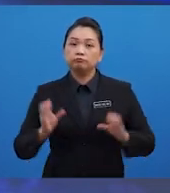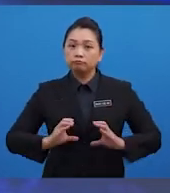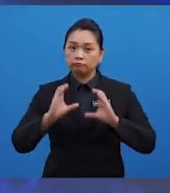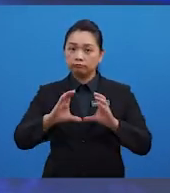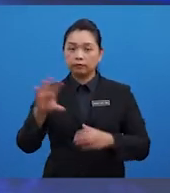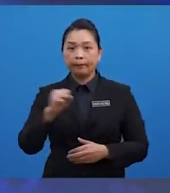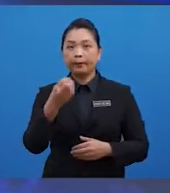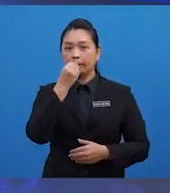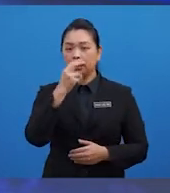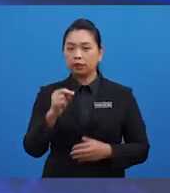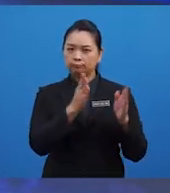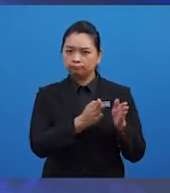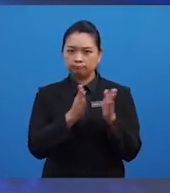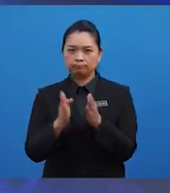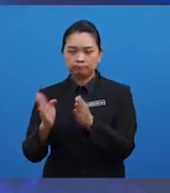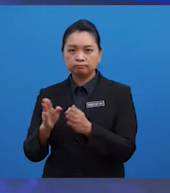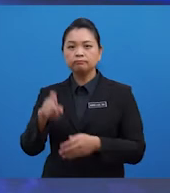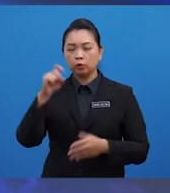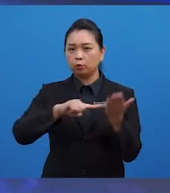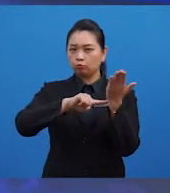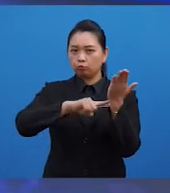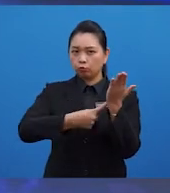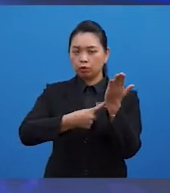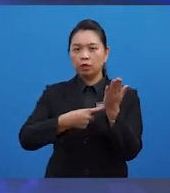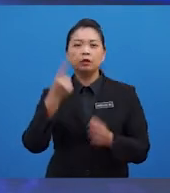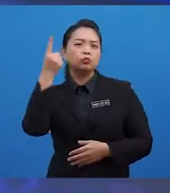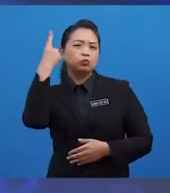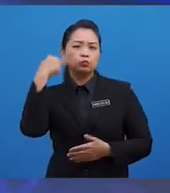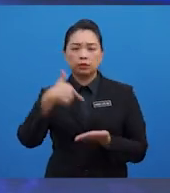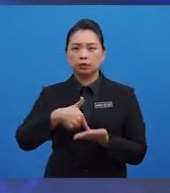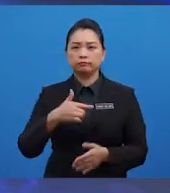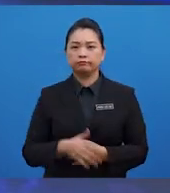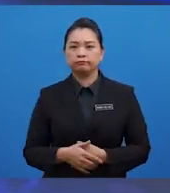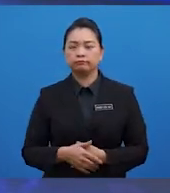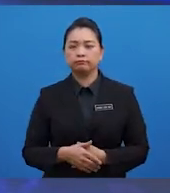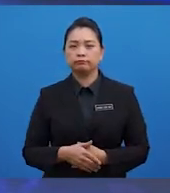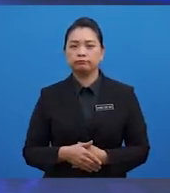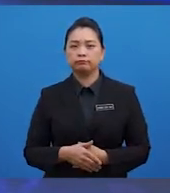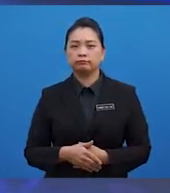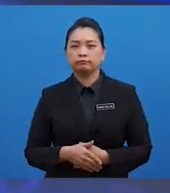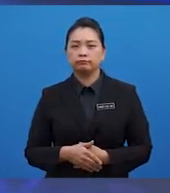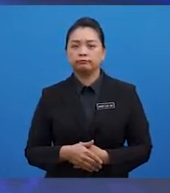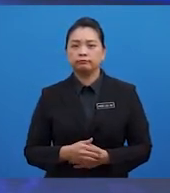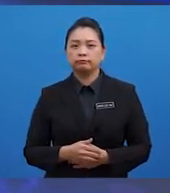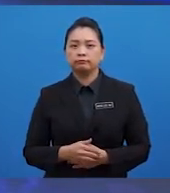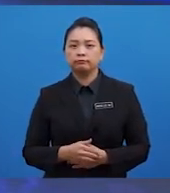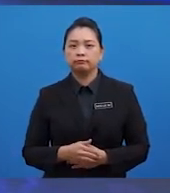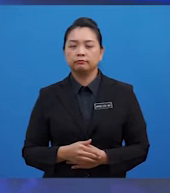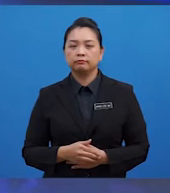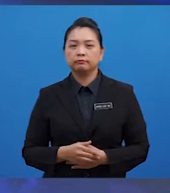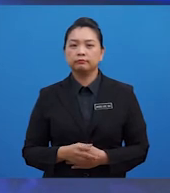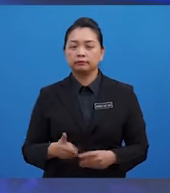makanan yang teratur sepatutnya dimulakan sejak dari awal lagi. Perpatah ada mengatakan